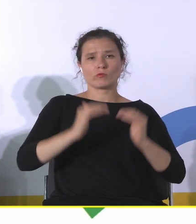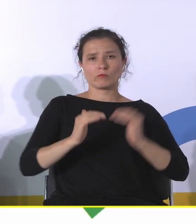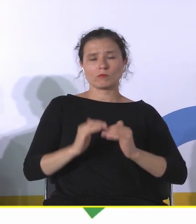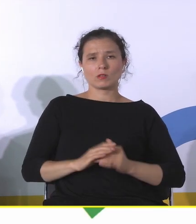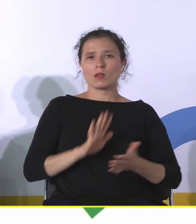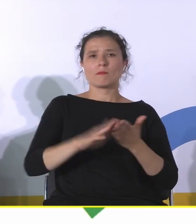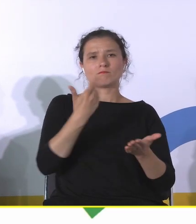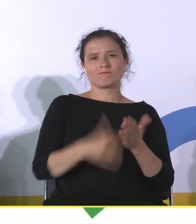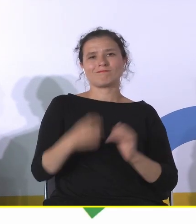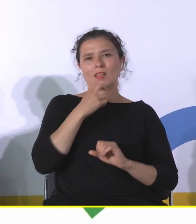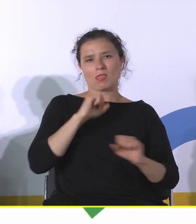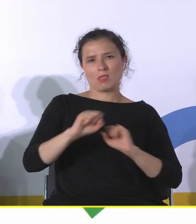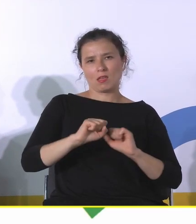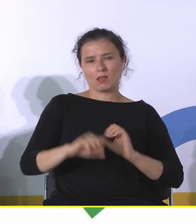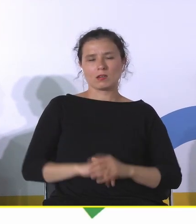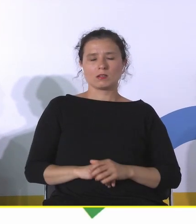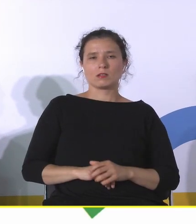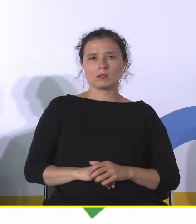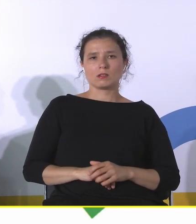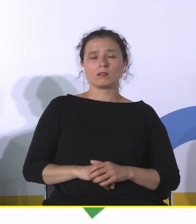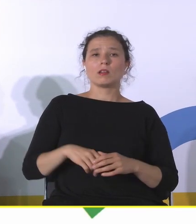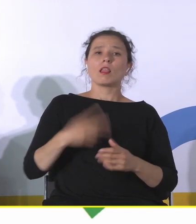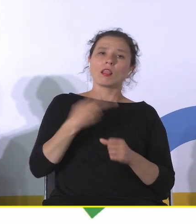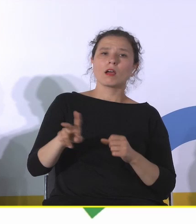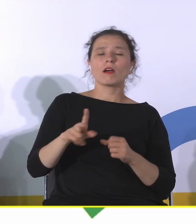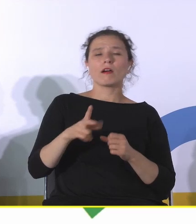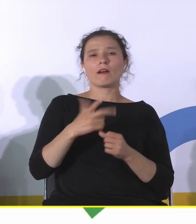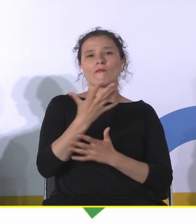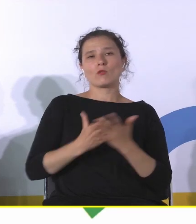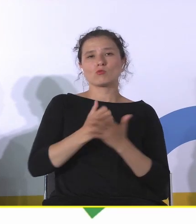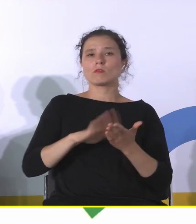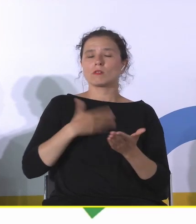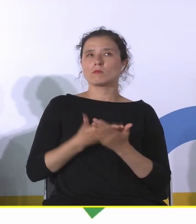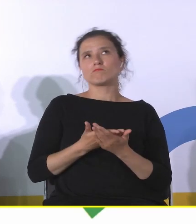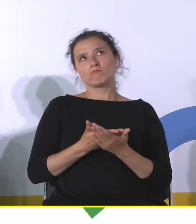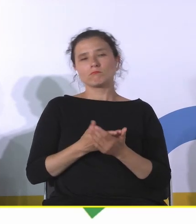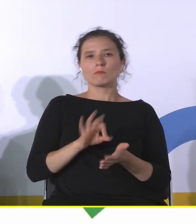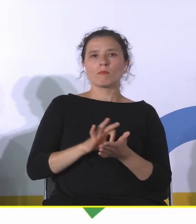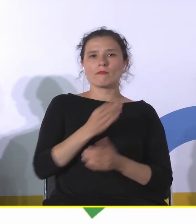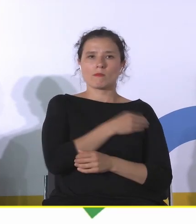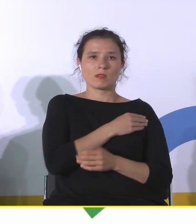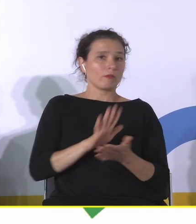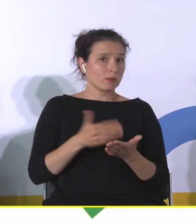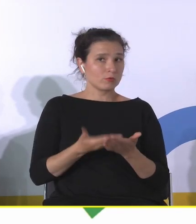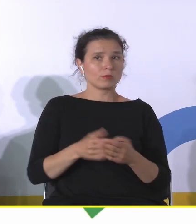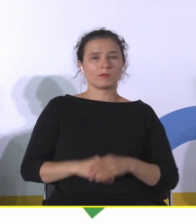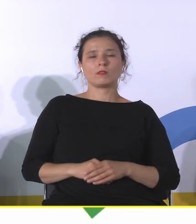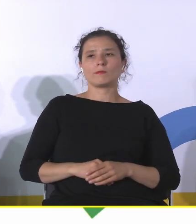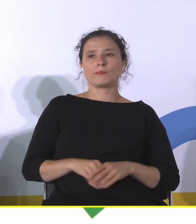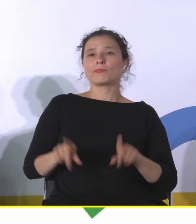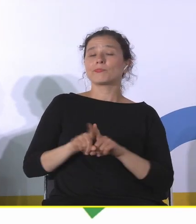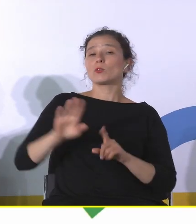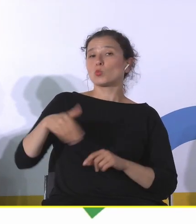energii, ponowne wykorzystanie na przykład, nie wiem, pewnych materiałów, prawda? Ale z drugiej strony